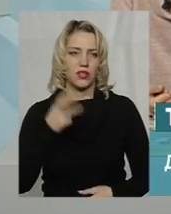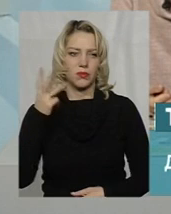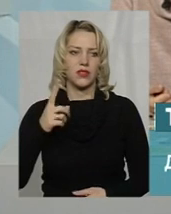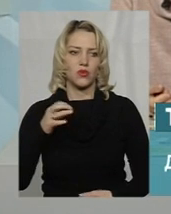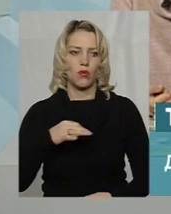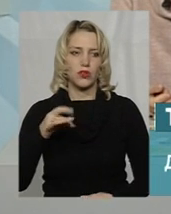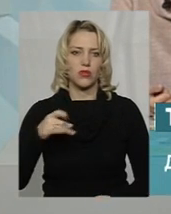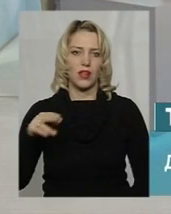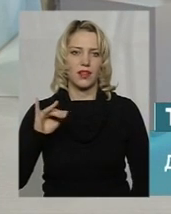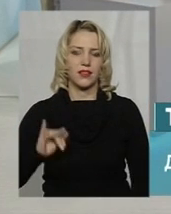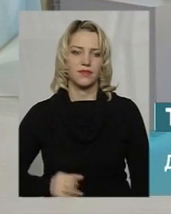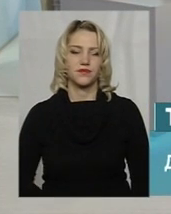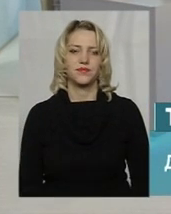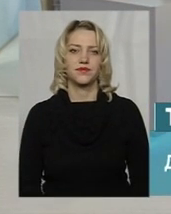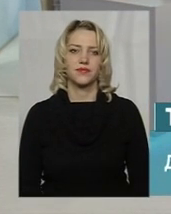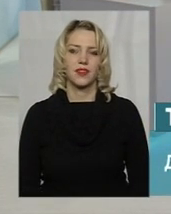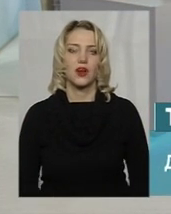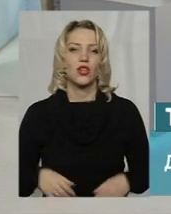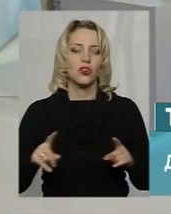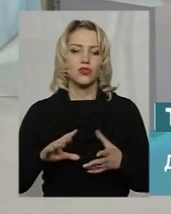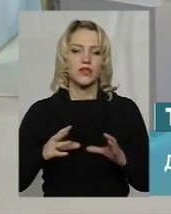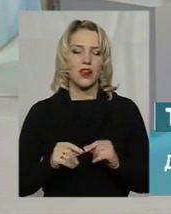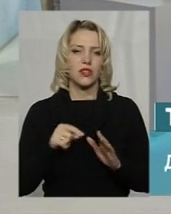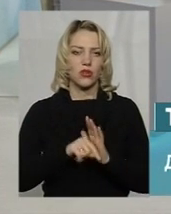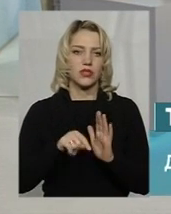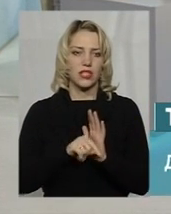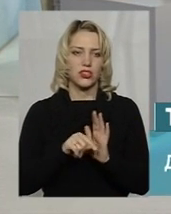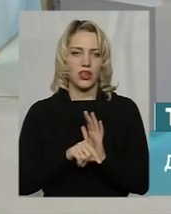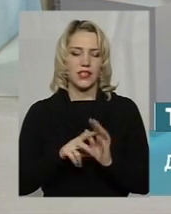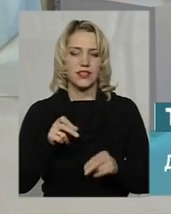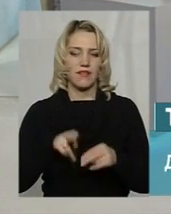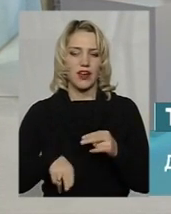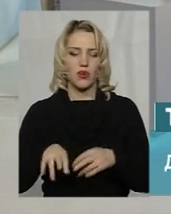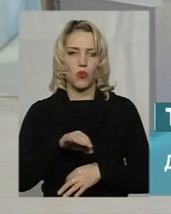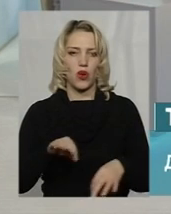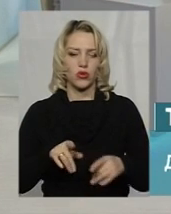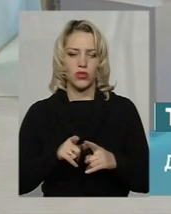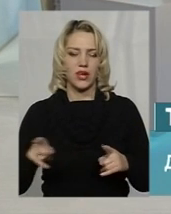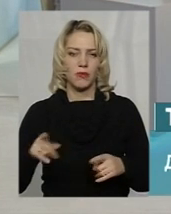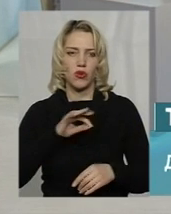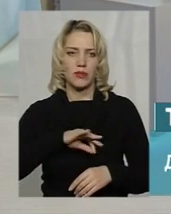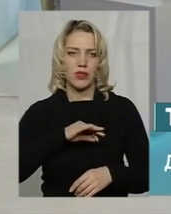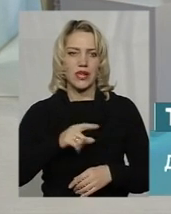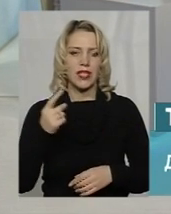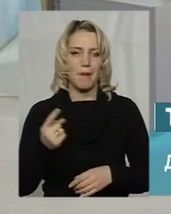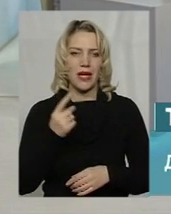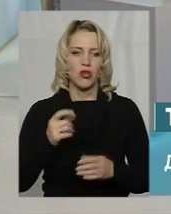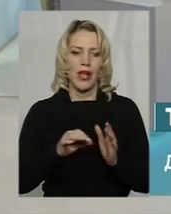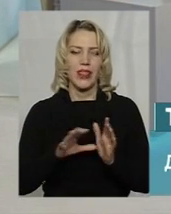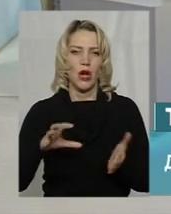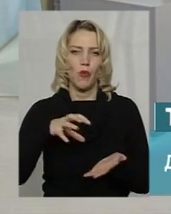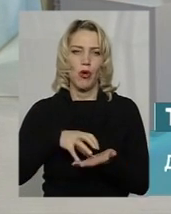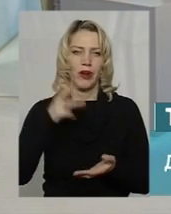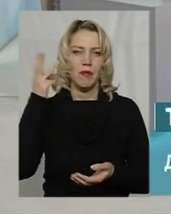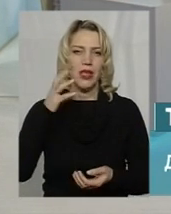ради. Вітаю вас. Доброго Що взагалі означає завершення проектного терміну експлуатації першого енергоблоку